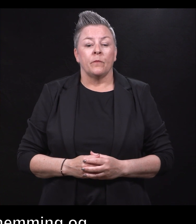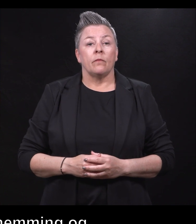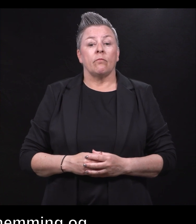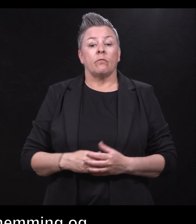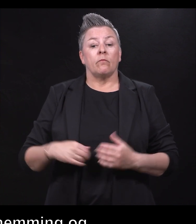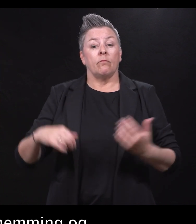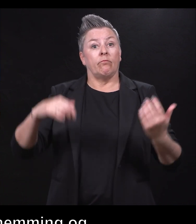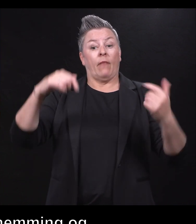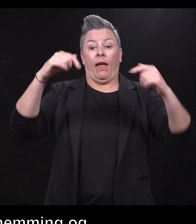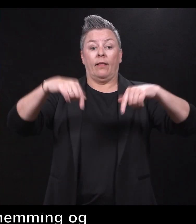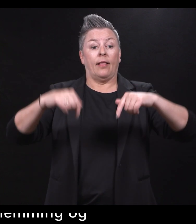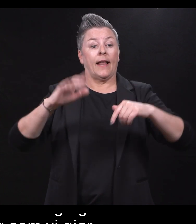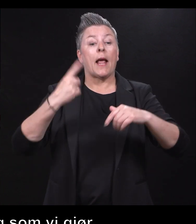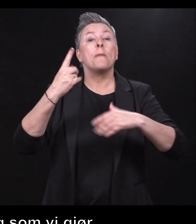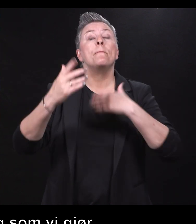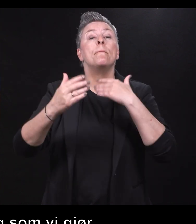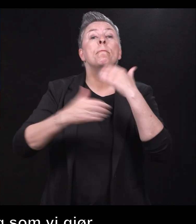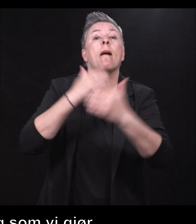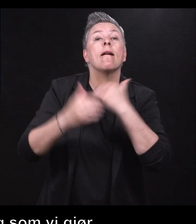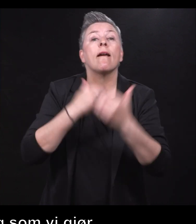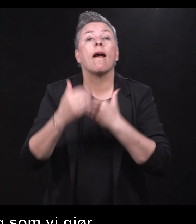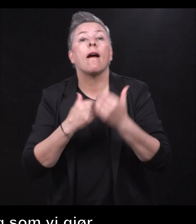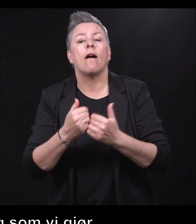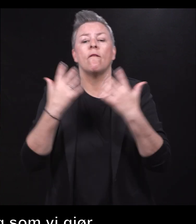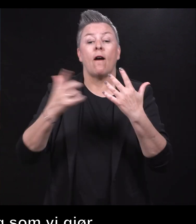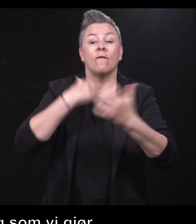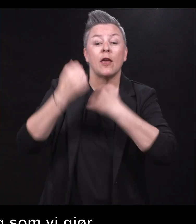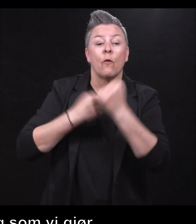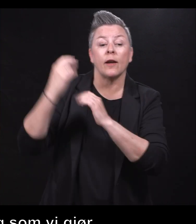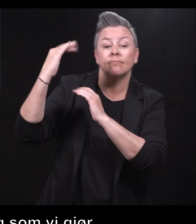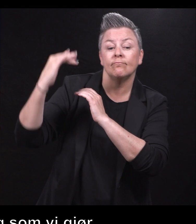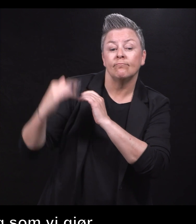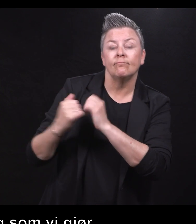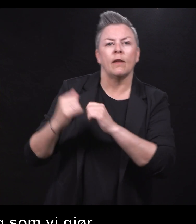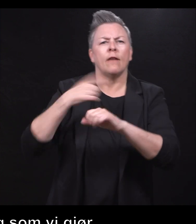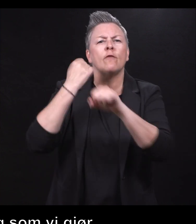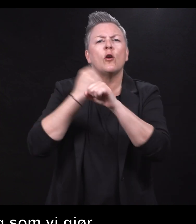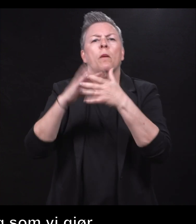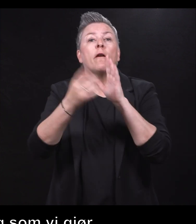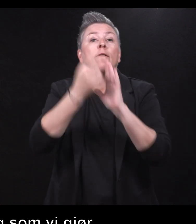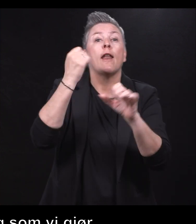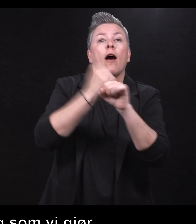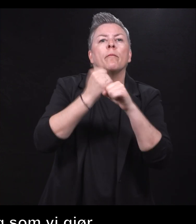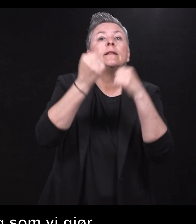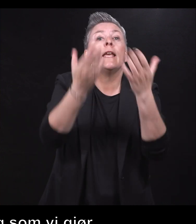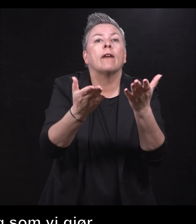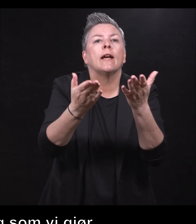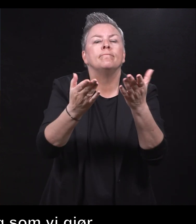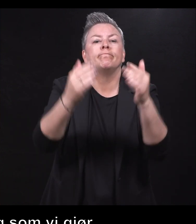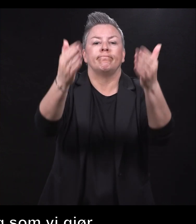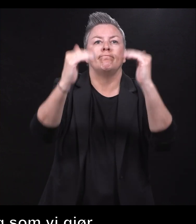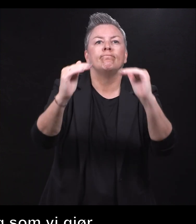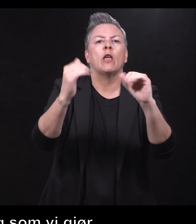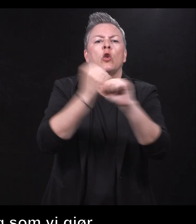ting som vi gjør. Vi jobber med å finne arbeidsgiverne, vi jobber med